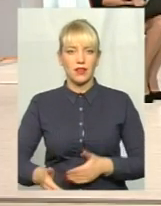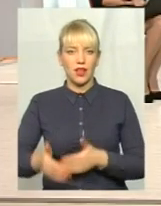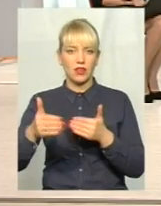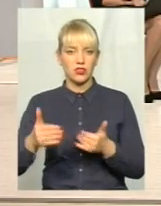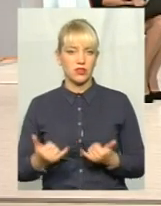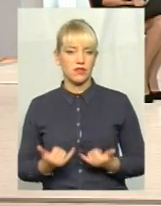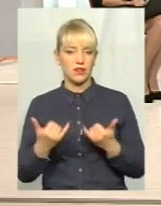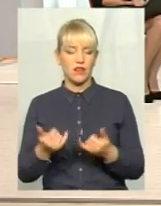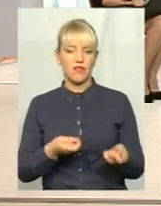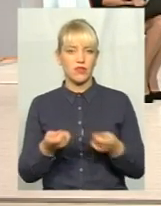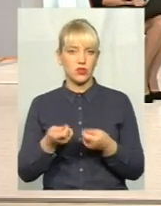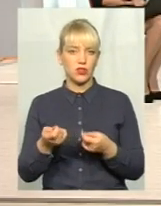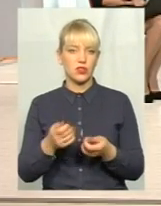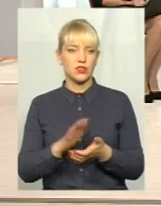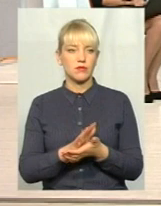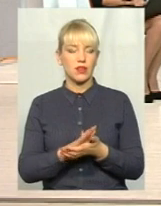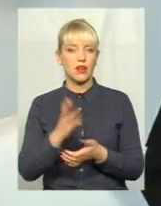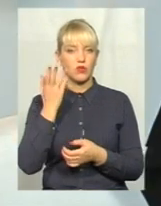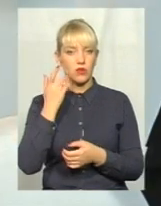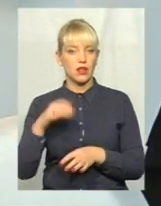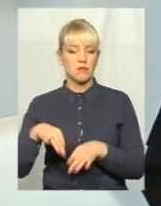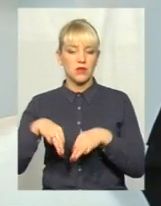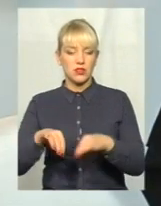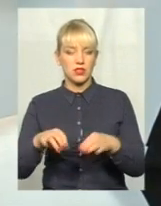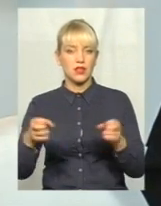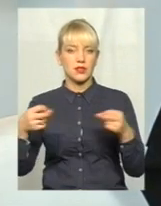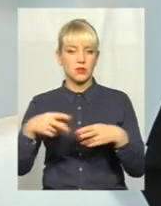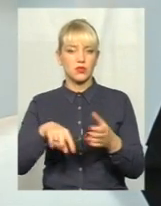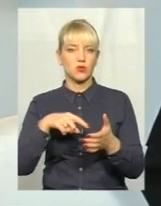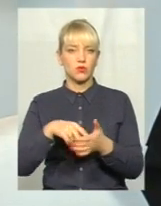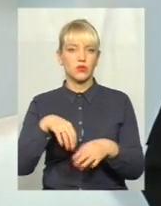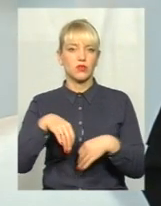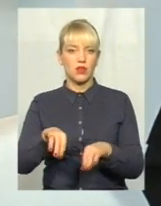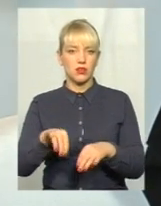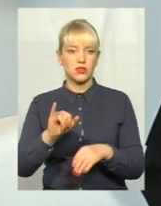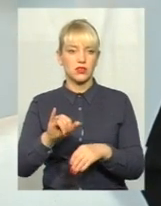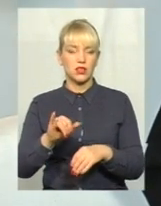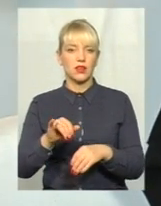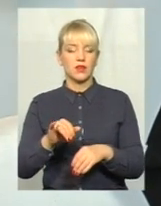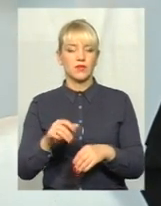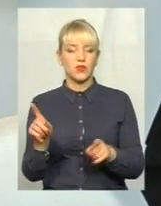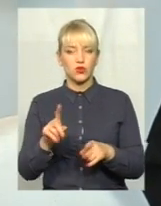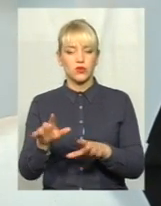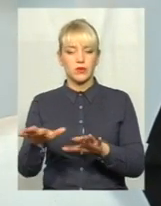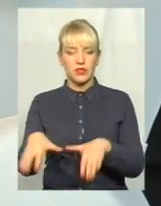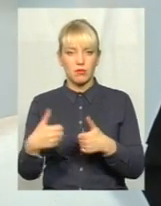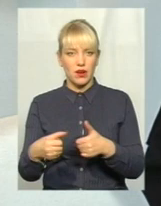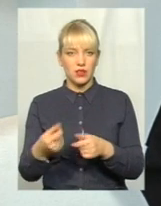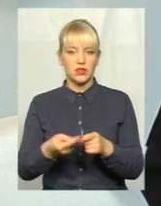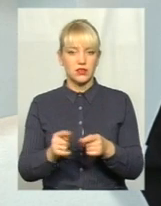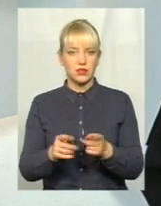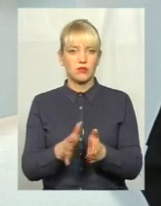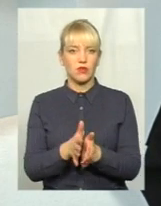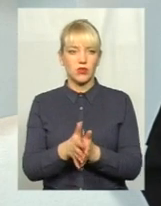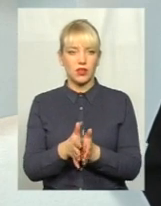вивозу сміття. І коли приїжджає спецкоментрансний транспортний засоб, для того, щоб забрати ці